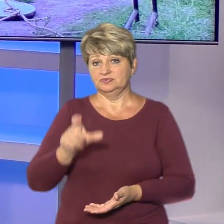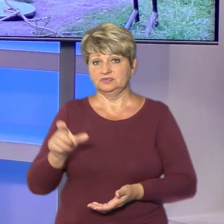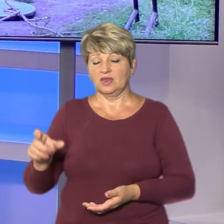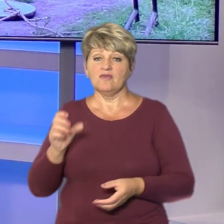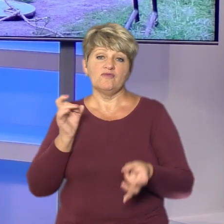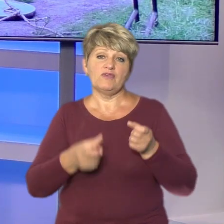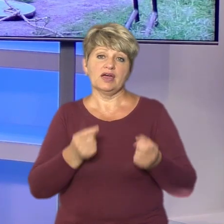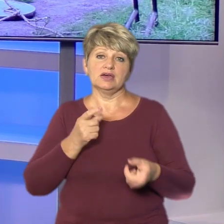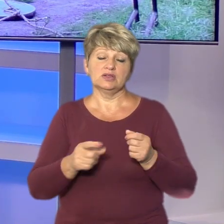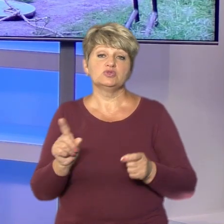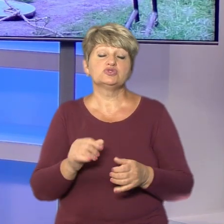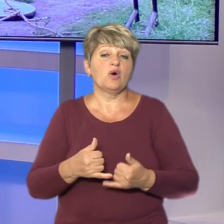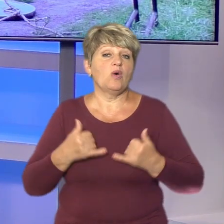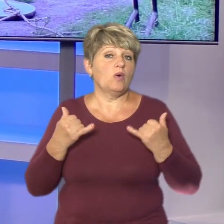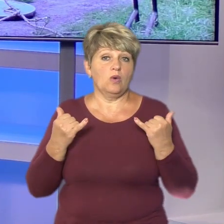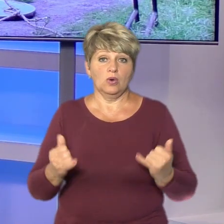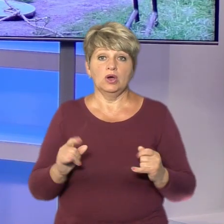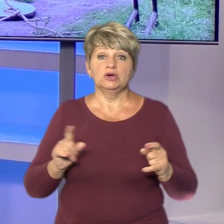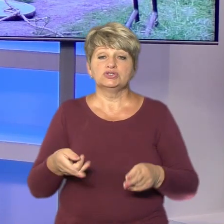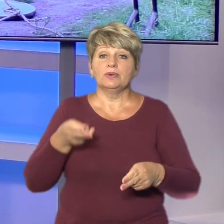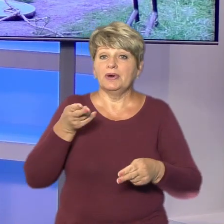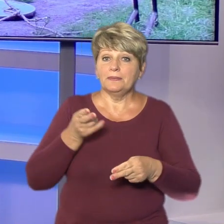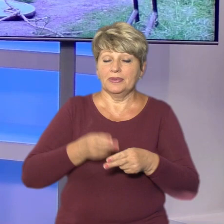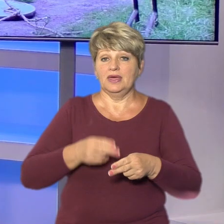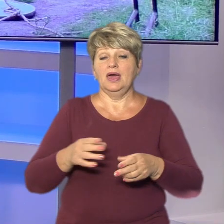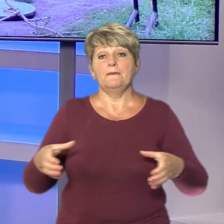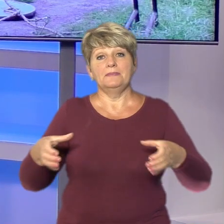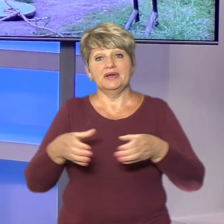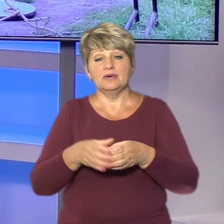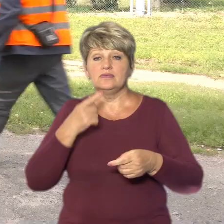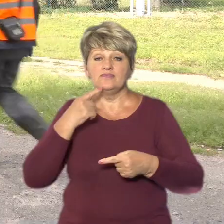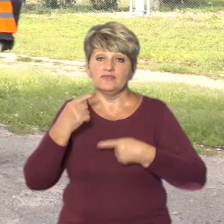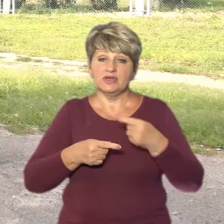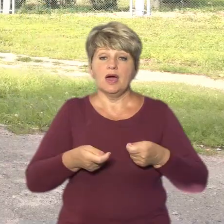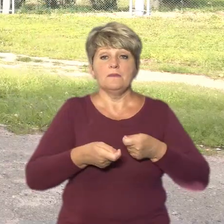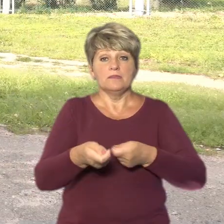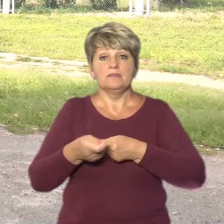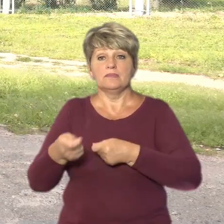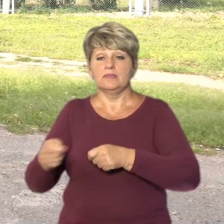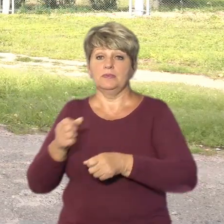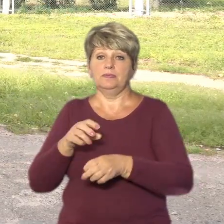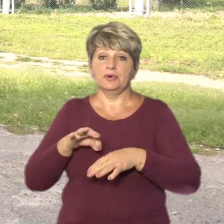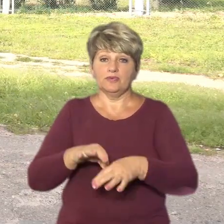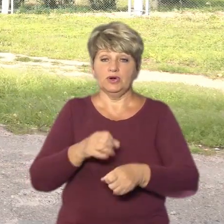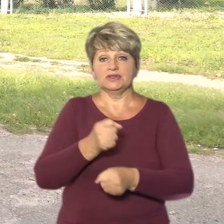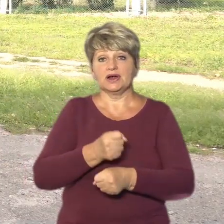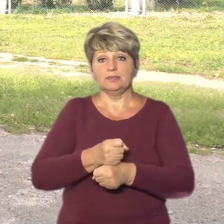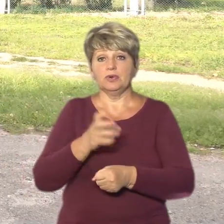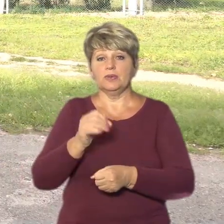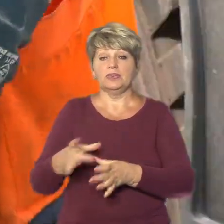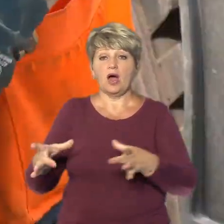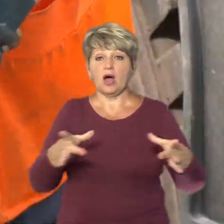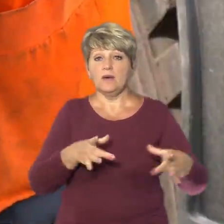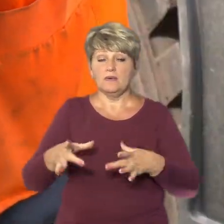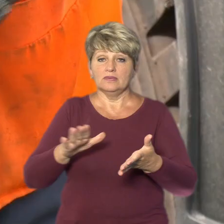завгодно. Аби запобігати аваріям, бригади Черкаса водоканалу постійно проводять профілактичні роботи на каналізаційному